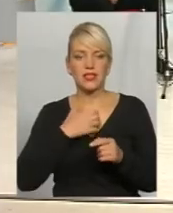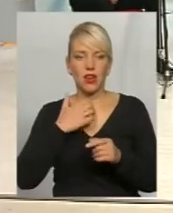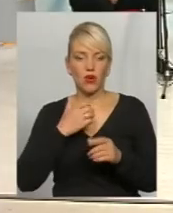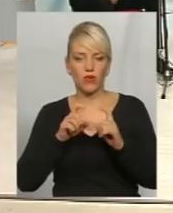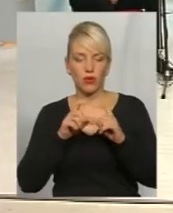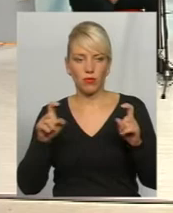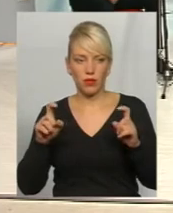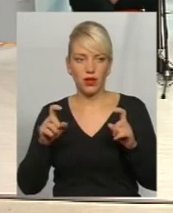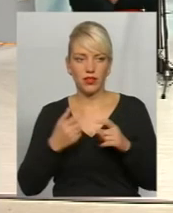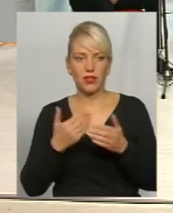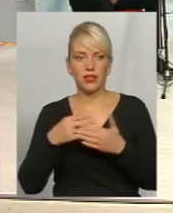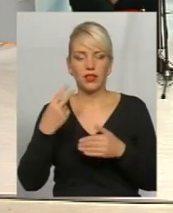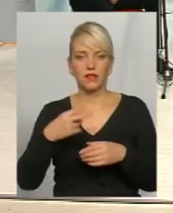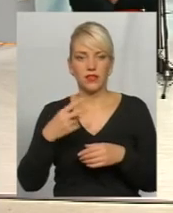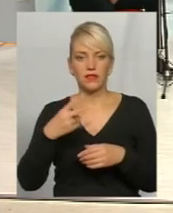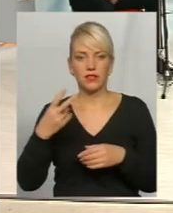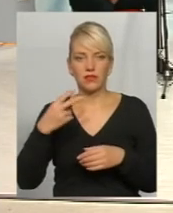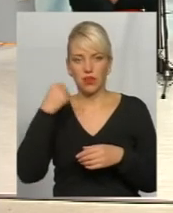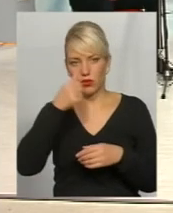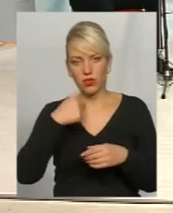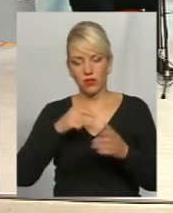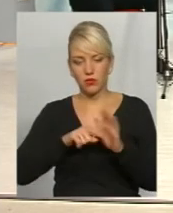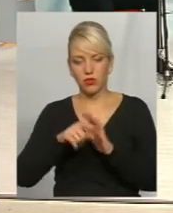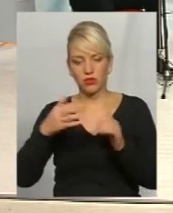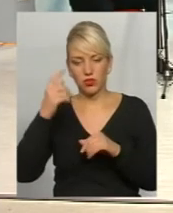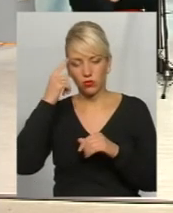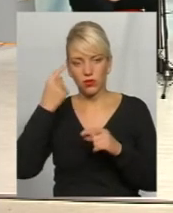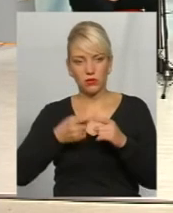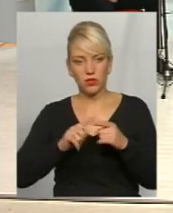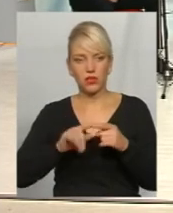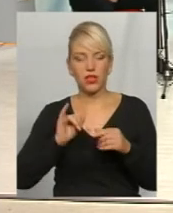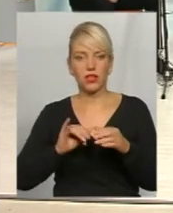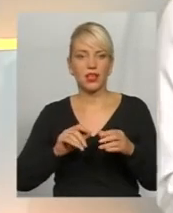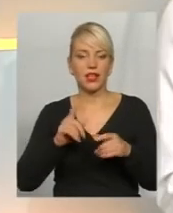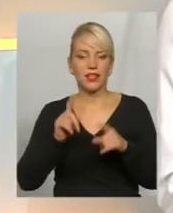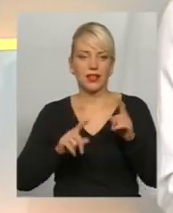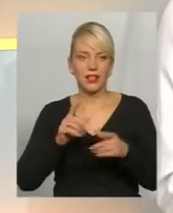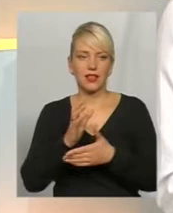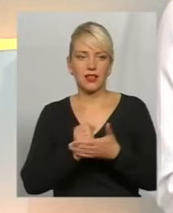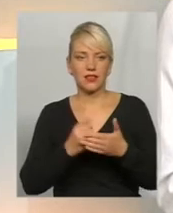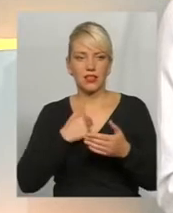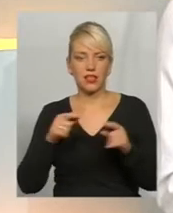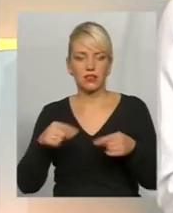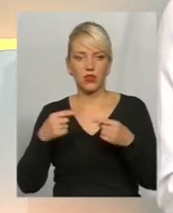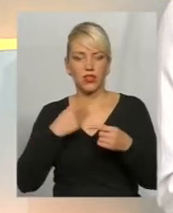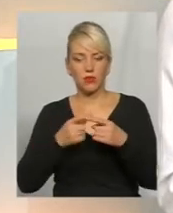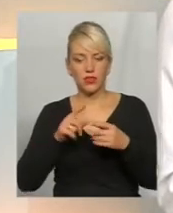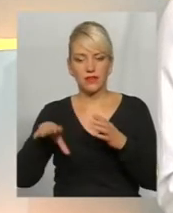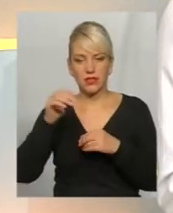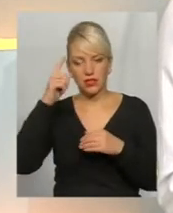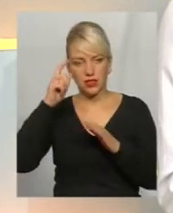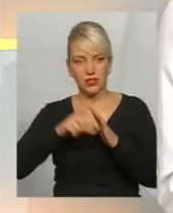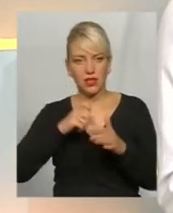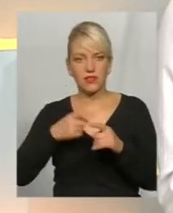віку. Приблизно в 20-22 роки я про це вже почав думати. І деякі резерви створювати. Я про це дізнався з інтернету, з телебачення